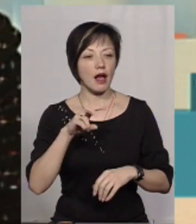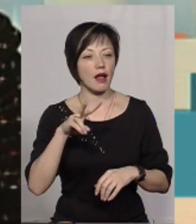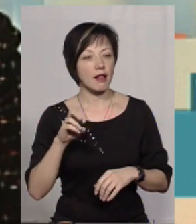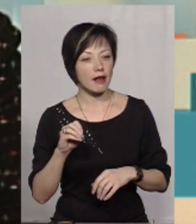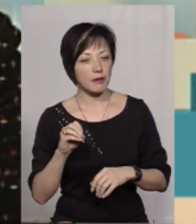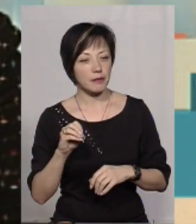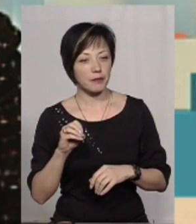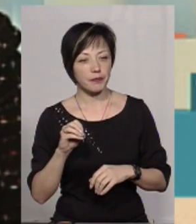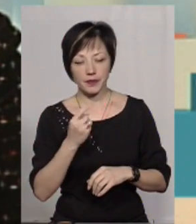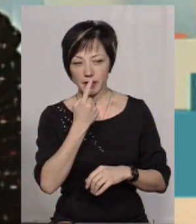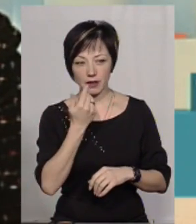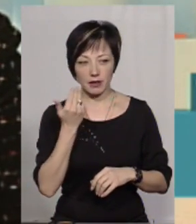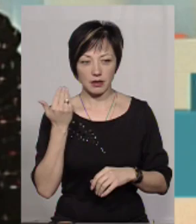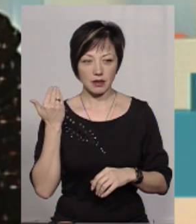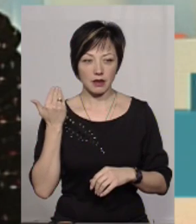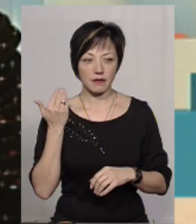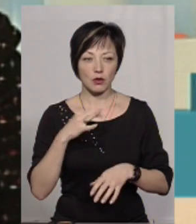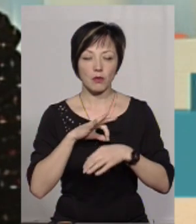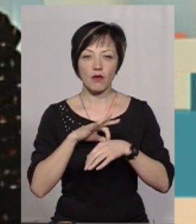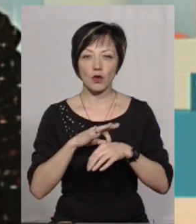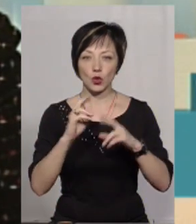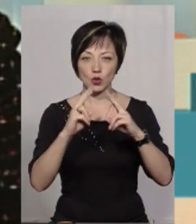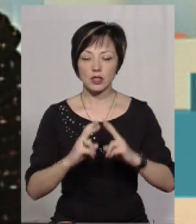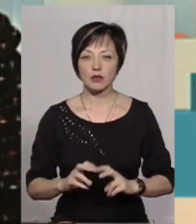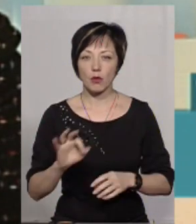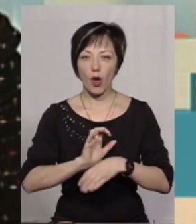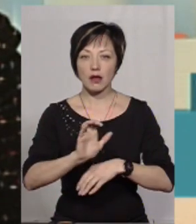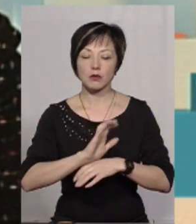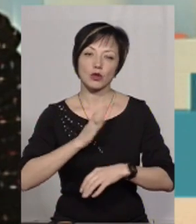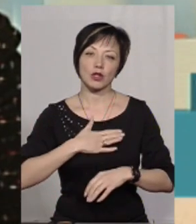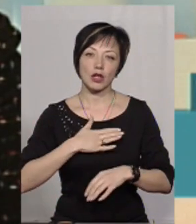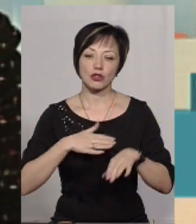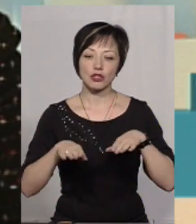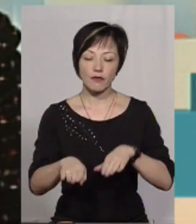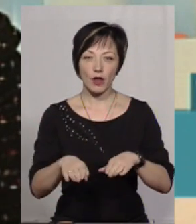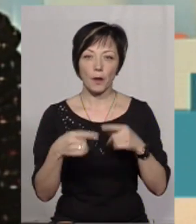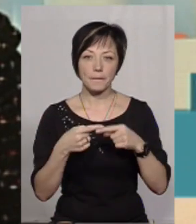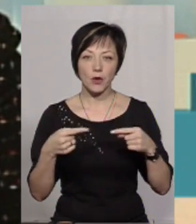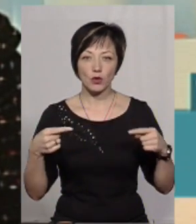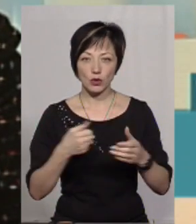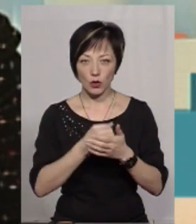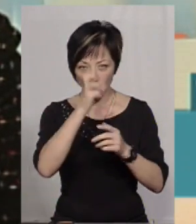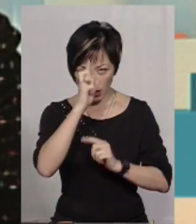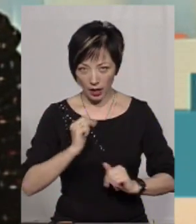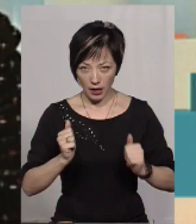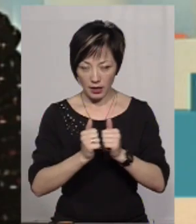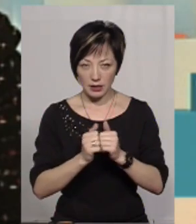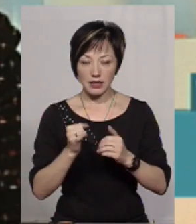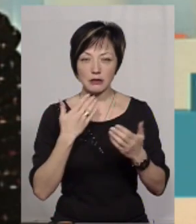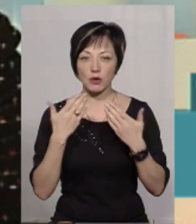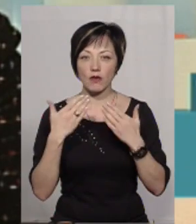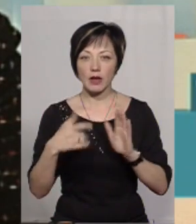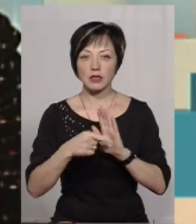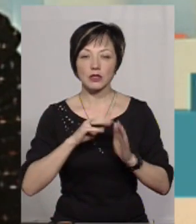але от буквально недавно ми проводили дослідження стосовно експорту нашої швейної продукції до країн Казахстану саме і